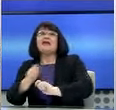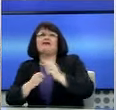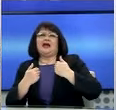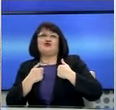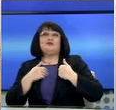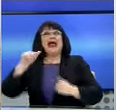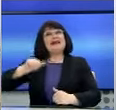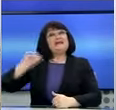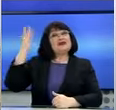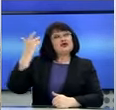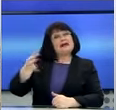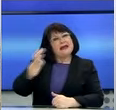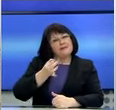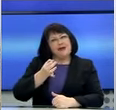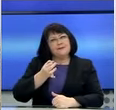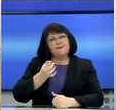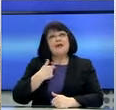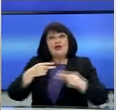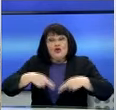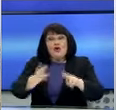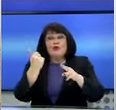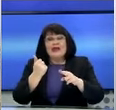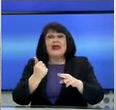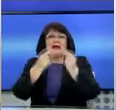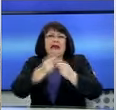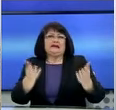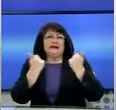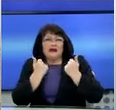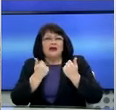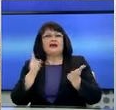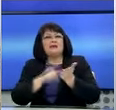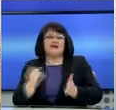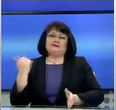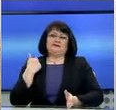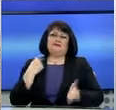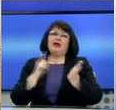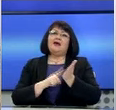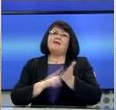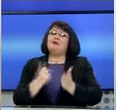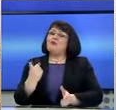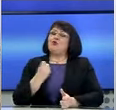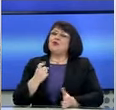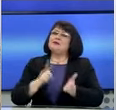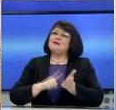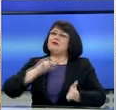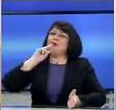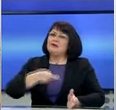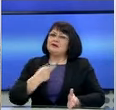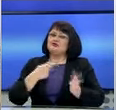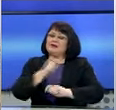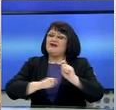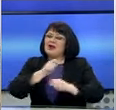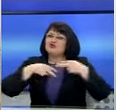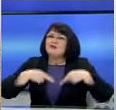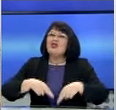κανέναν δρόμο. Κληθήκαμε να τον φτιάξουμε, να τον χαράξουμε απέναντι στην παγκόσμια πρόκληση, δημιουργώντας τα εργαλεία που μας